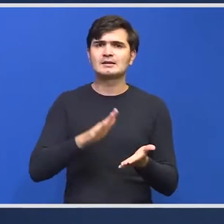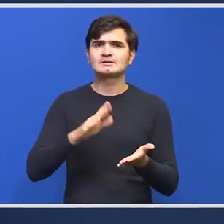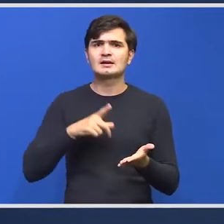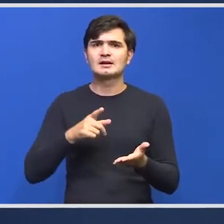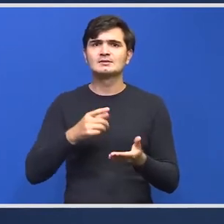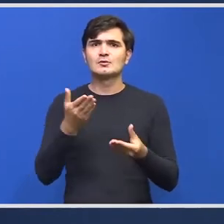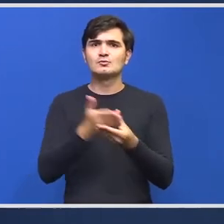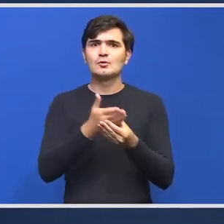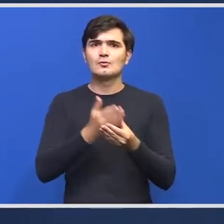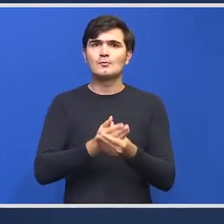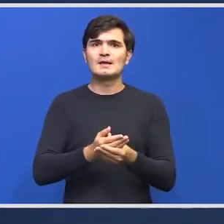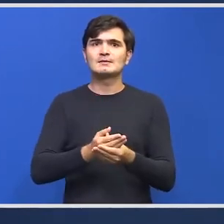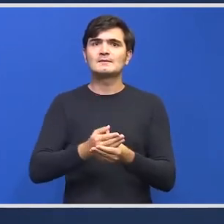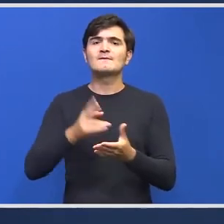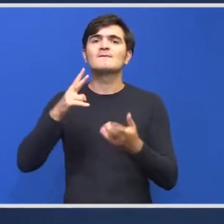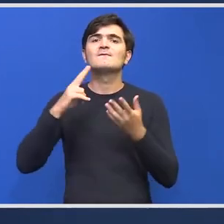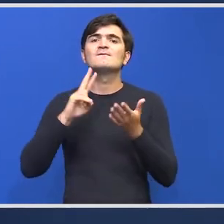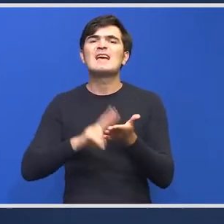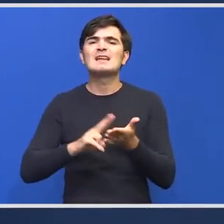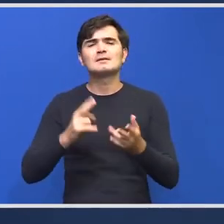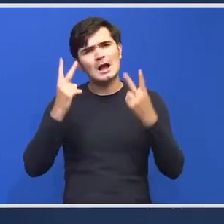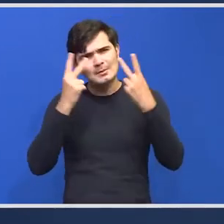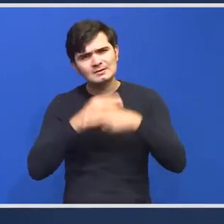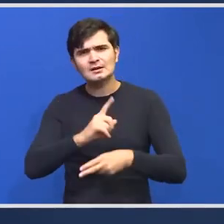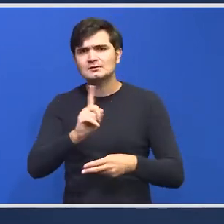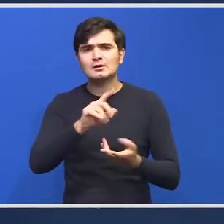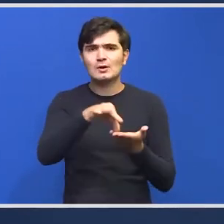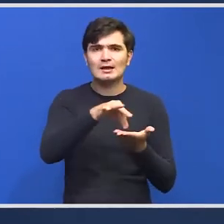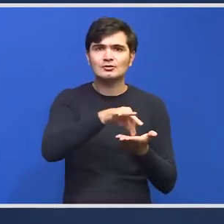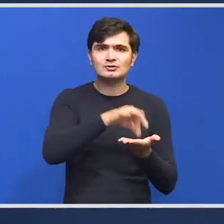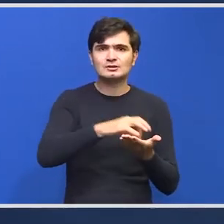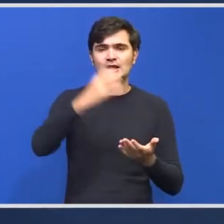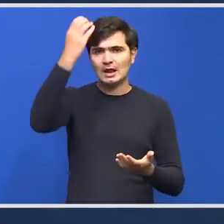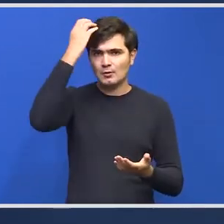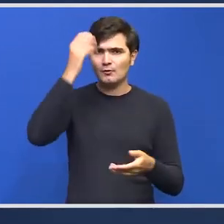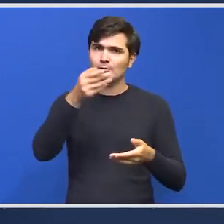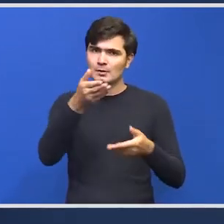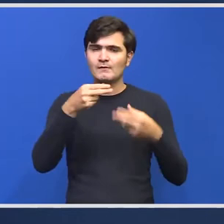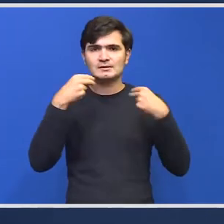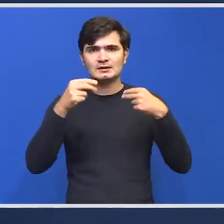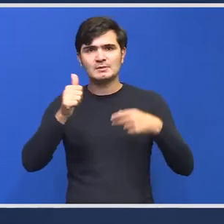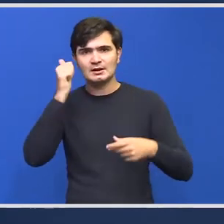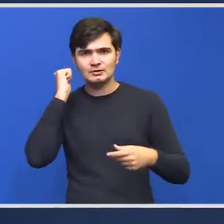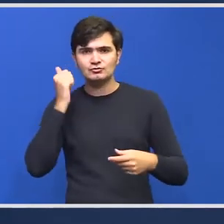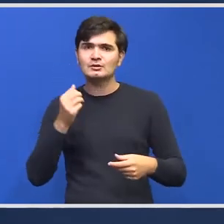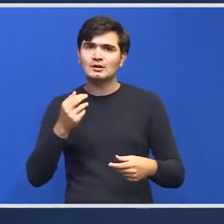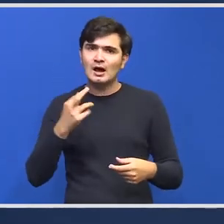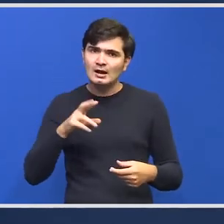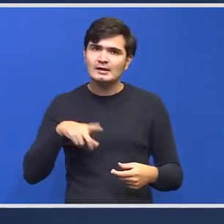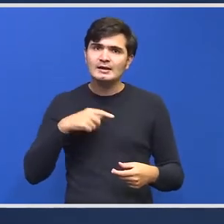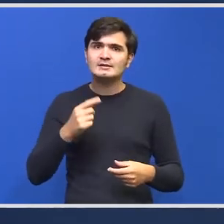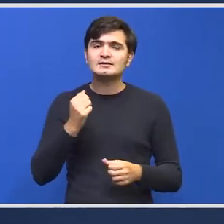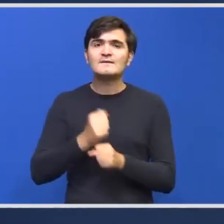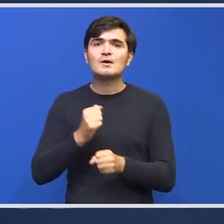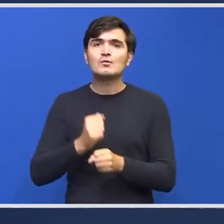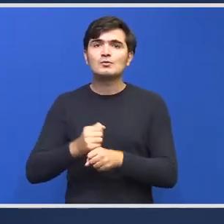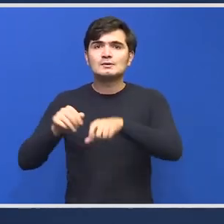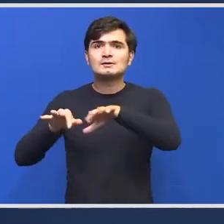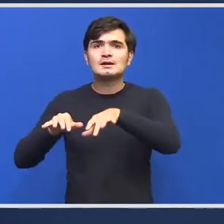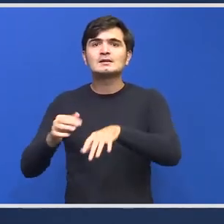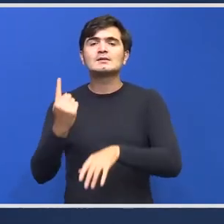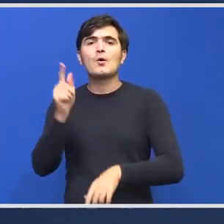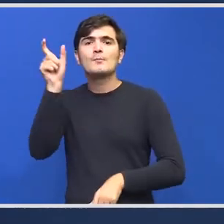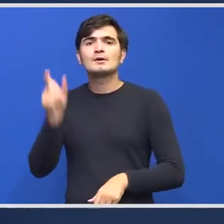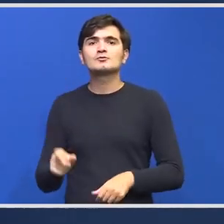documentului. Înțelegem că n-a fost înregistrat la cancelarie, înțelegem că n-a fost înregistrat în guvern, ne-ați explicat și ieri, dar este redactat de un consilier de